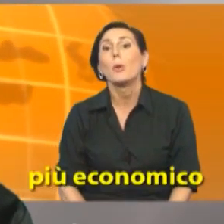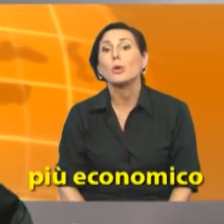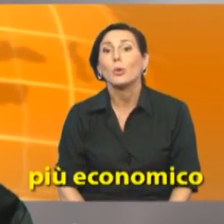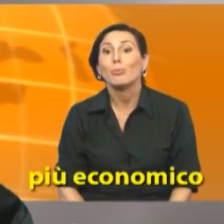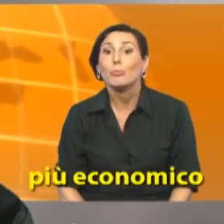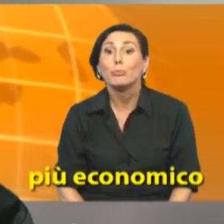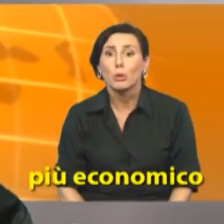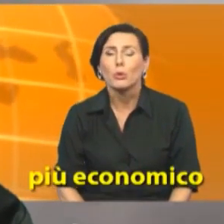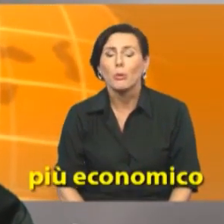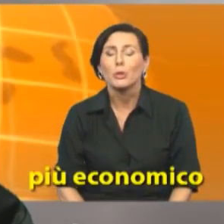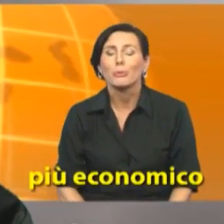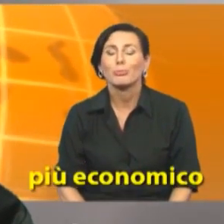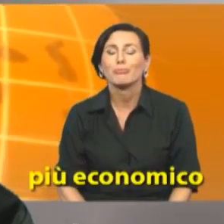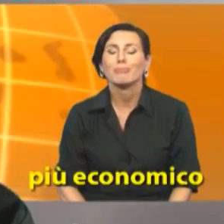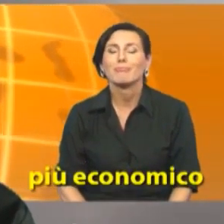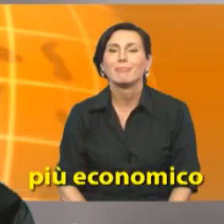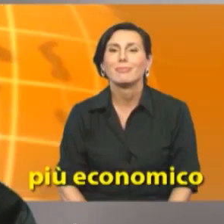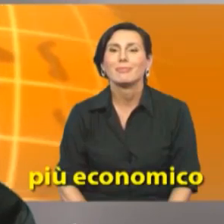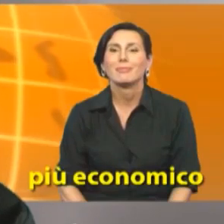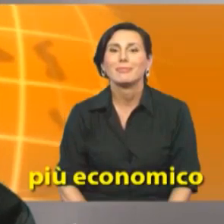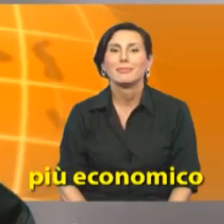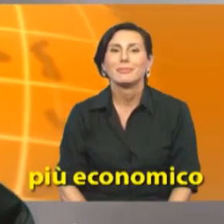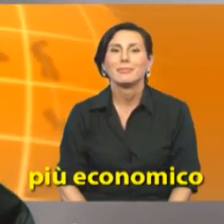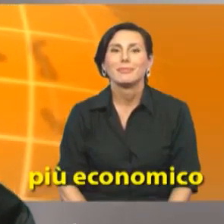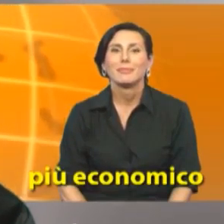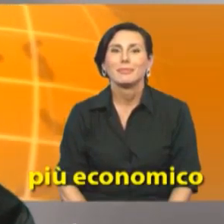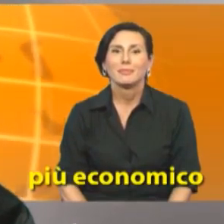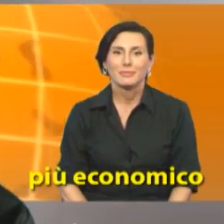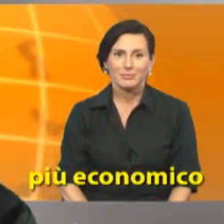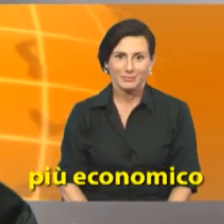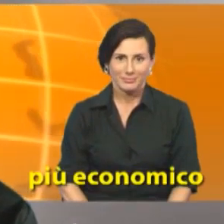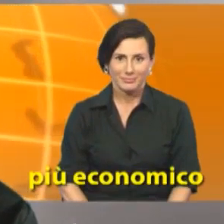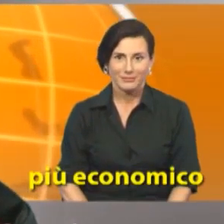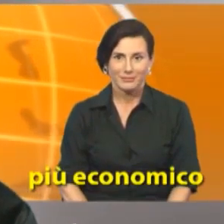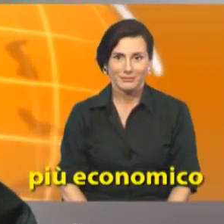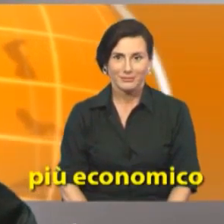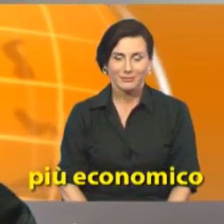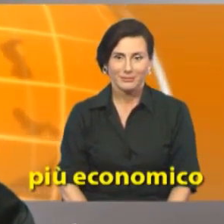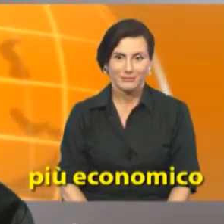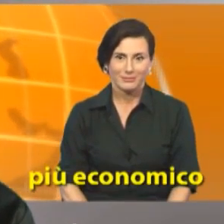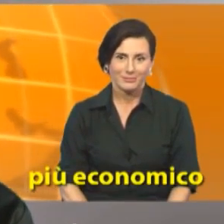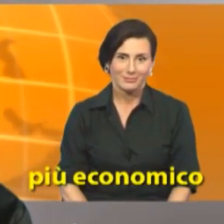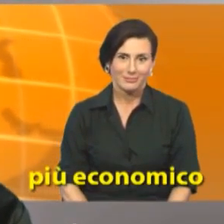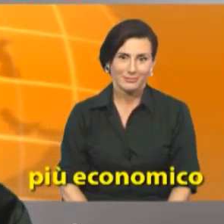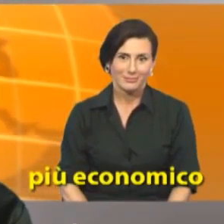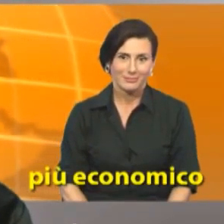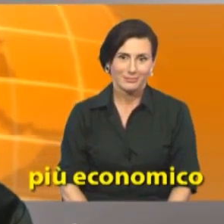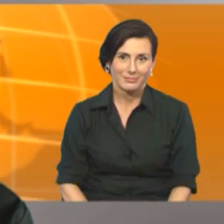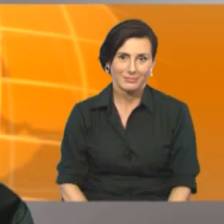economico più economico less expensive less expensive